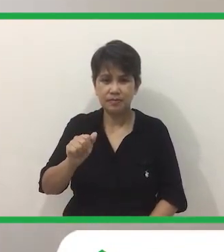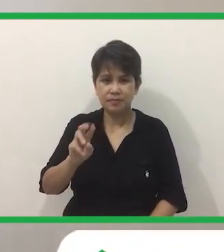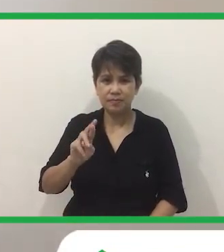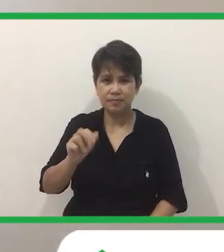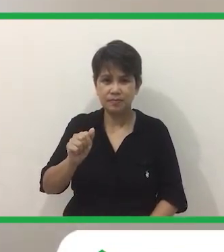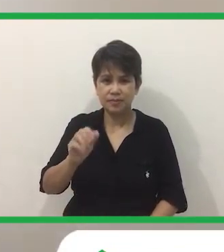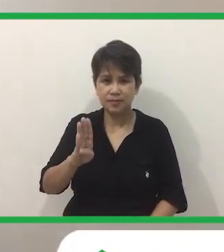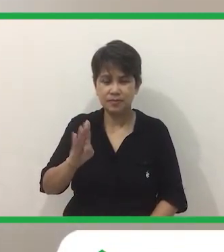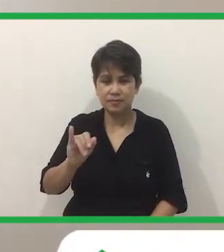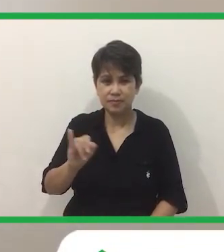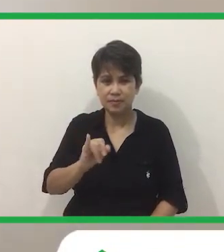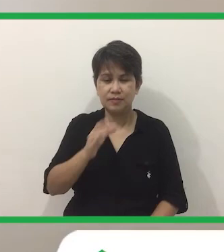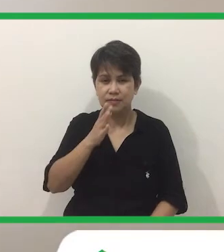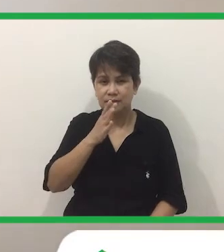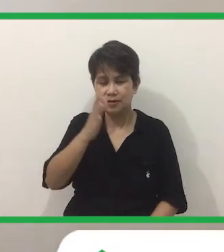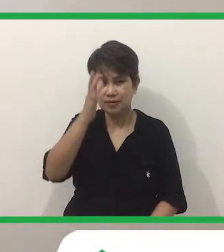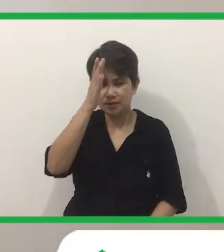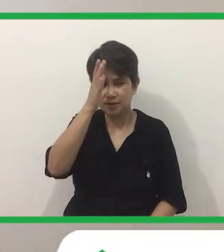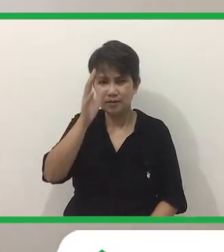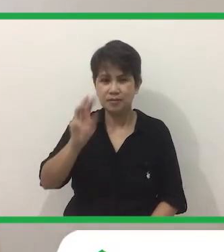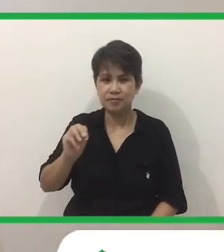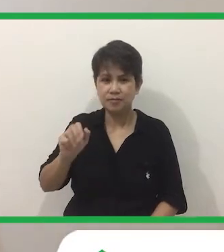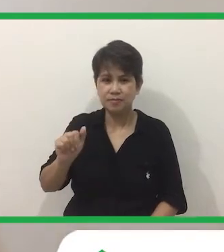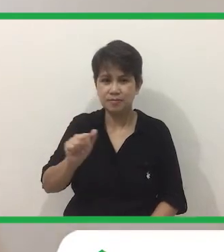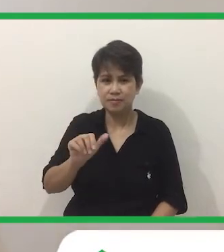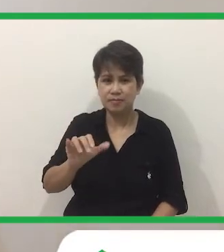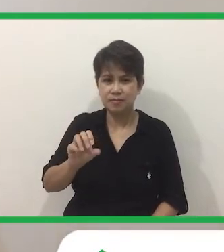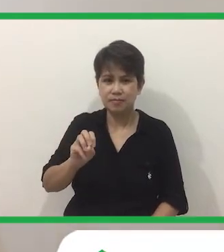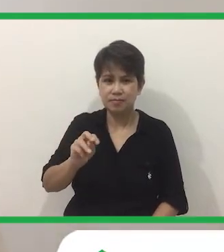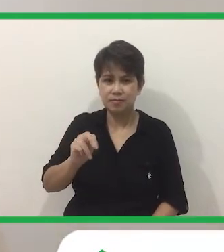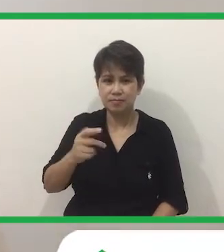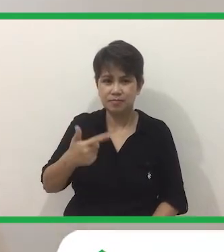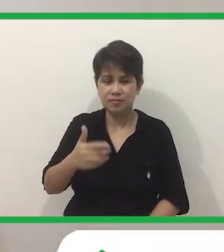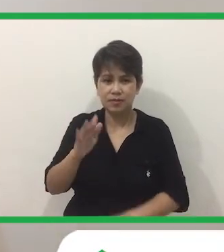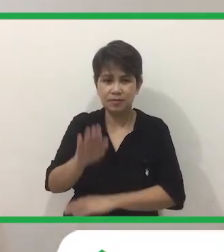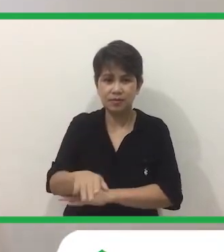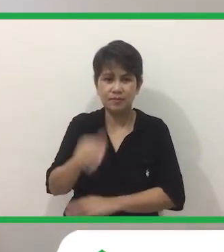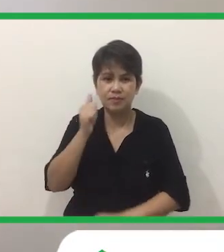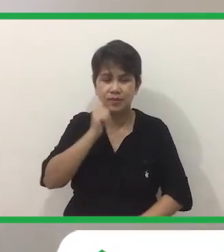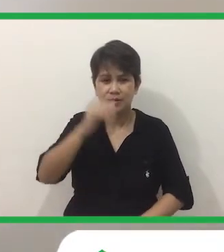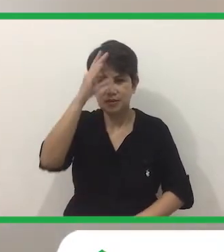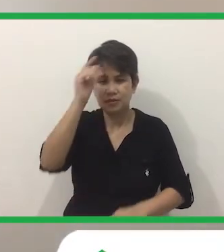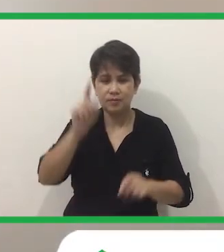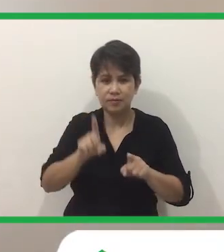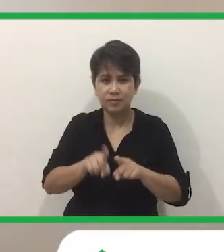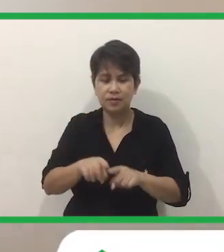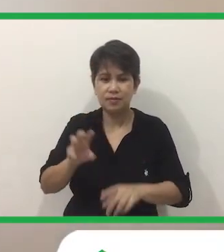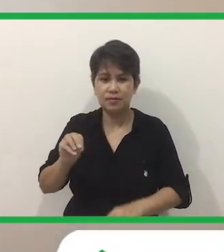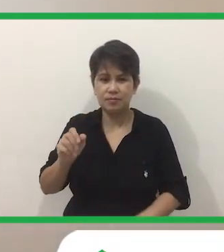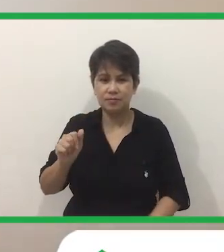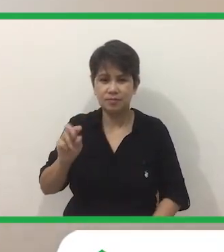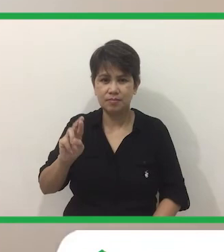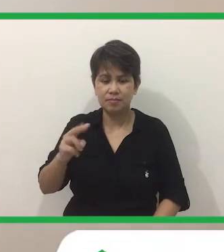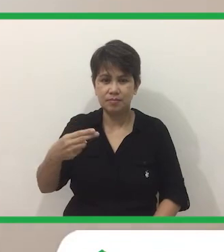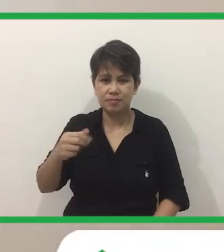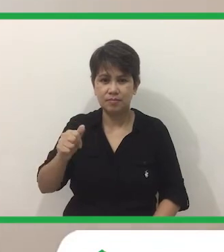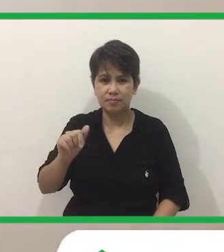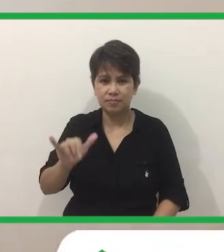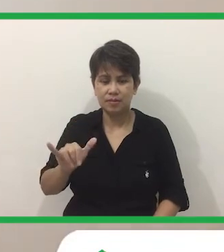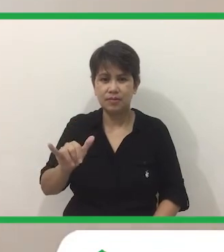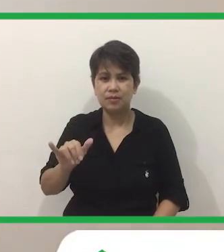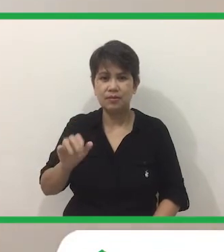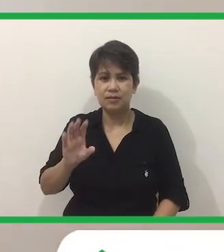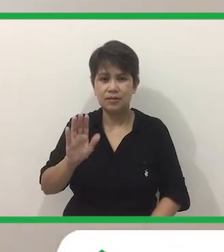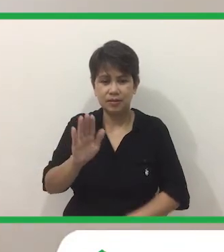Nanay At Tatay Maayong Gabii Ate At Kuya Marhay Nabanggi